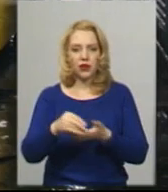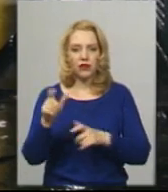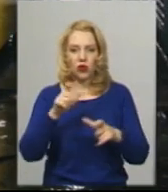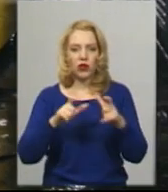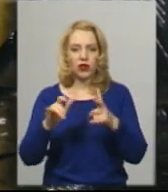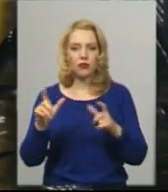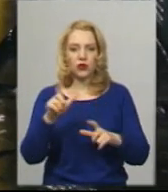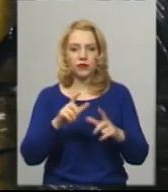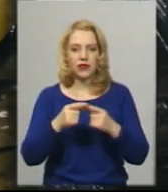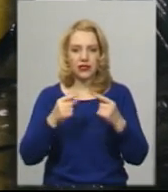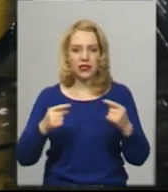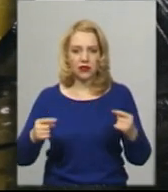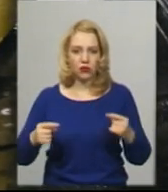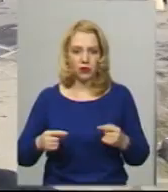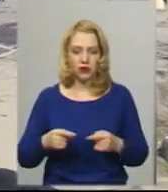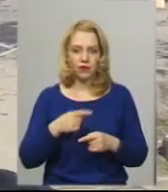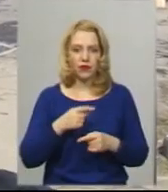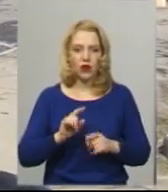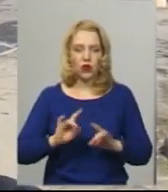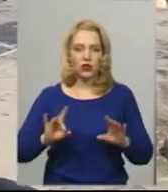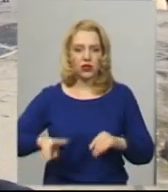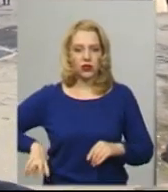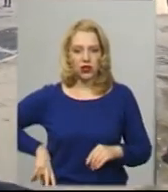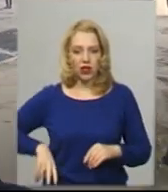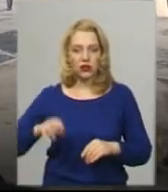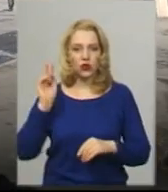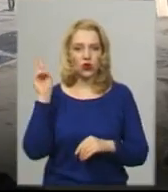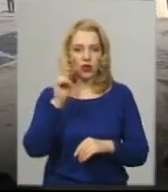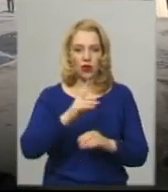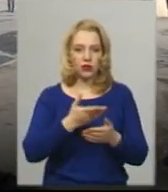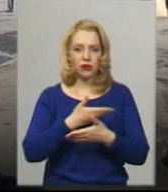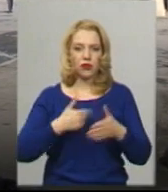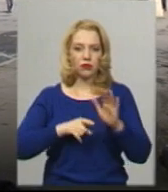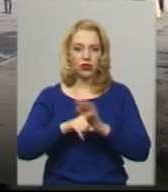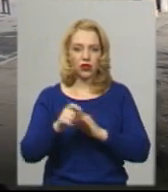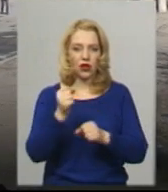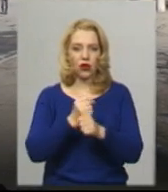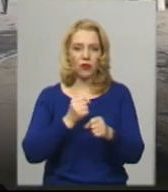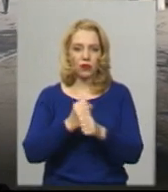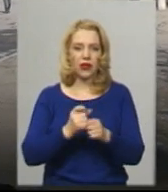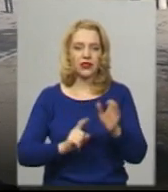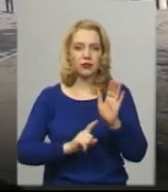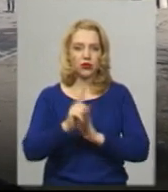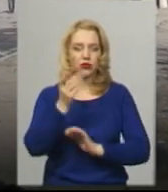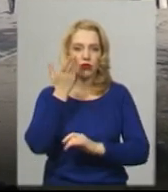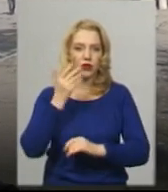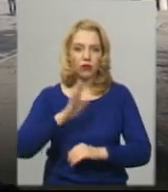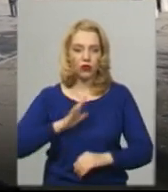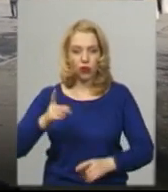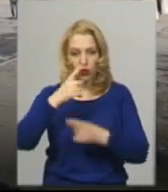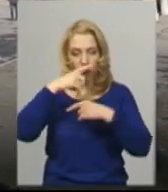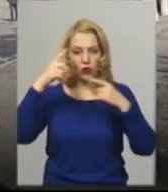підприємства «Електротранс» Віктор Паламарчук. Тролейбуси ми почали обробляти з самого початку, коли було оголошено про